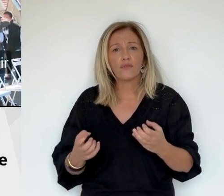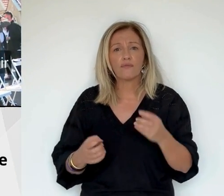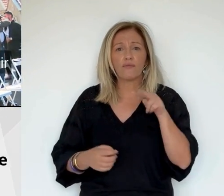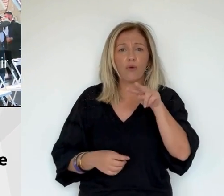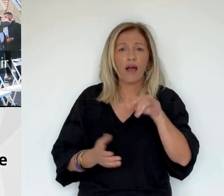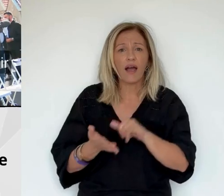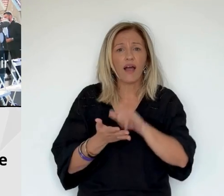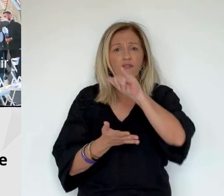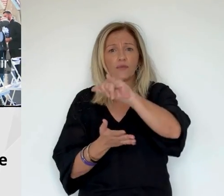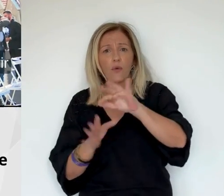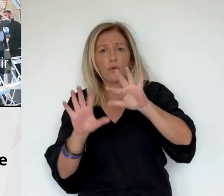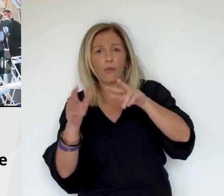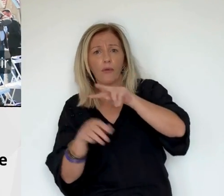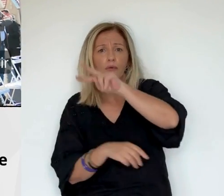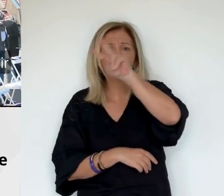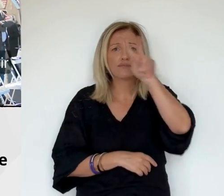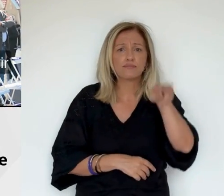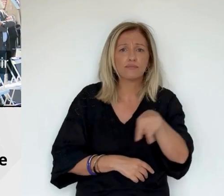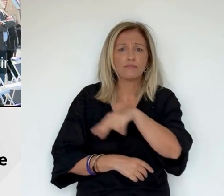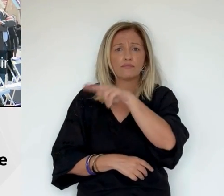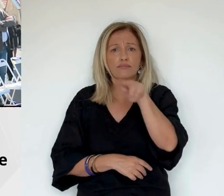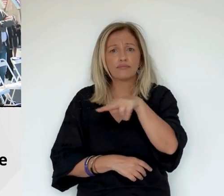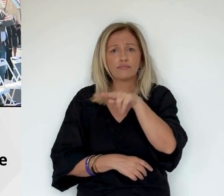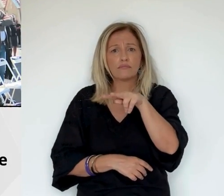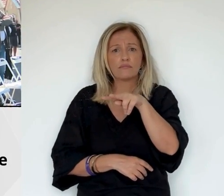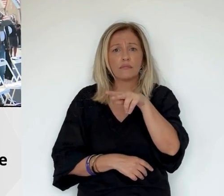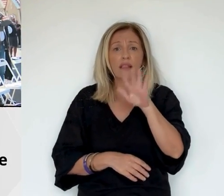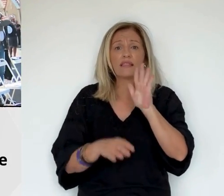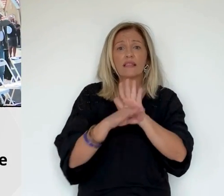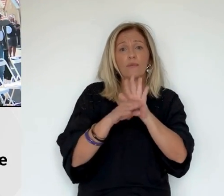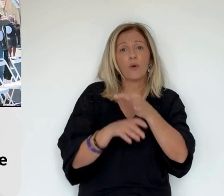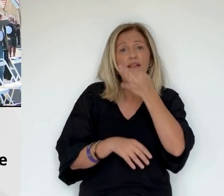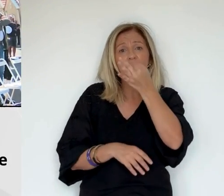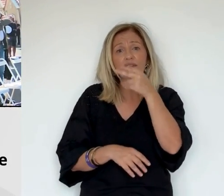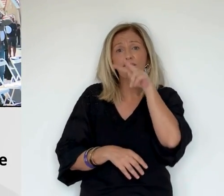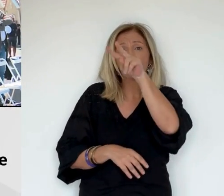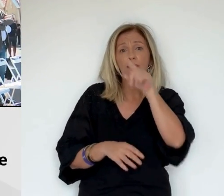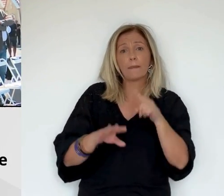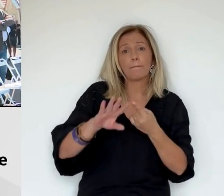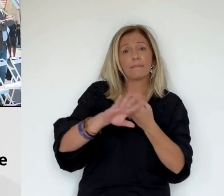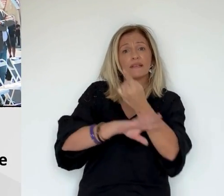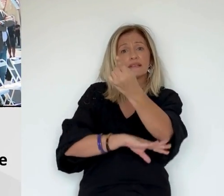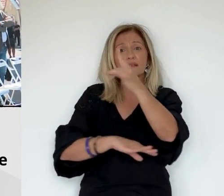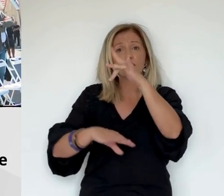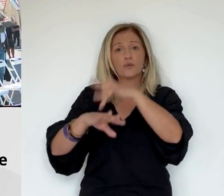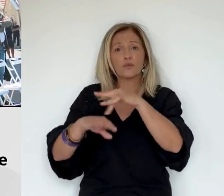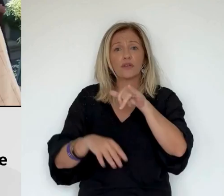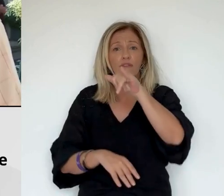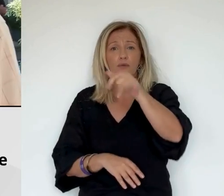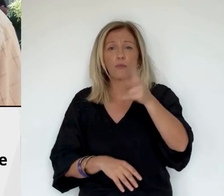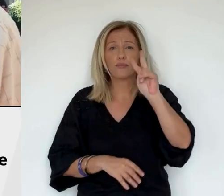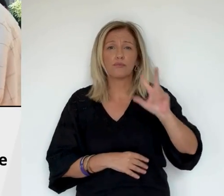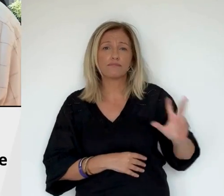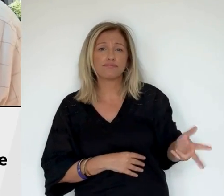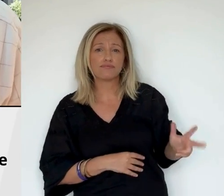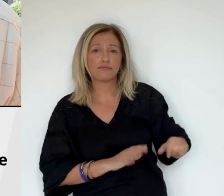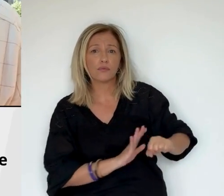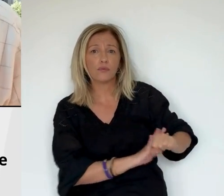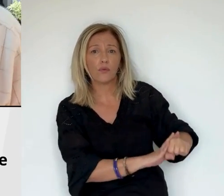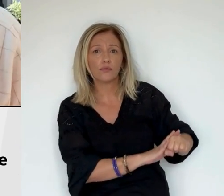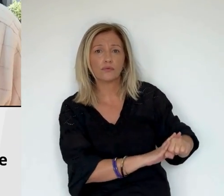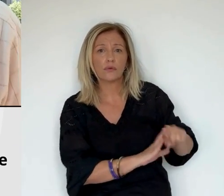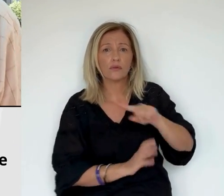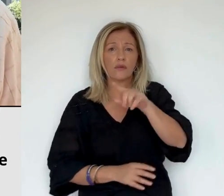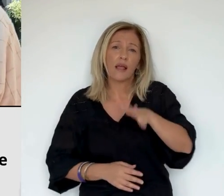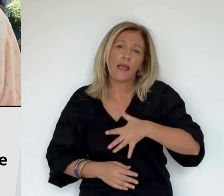réacteur gauche, on voudrait bien voir la carlingue et aussi le réacteur gauche. On espère toujours que